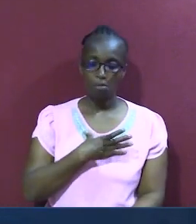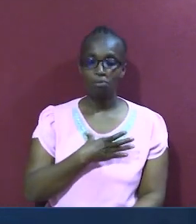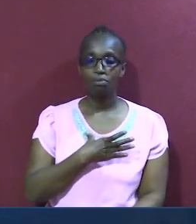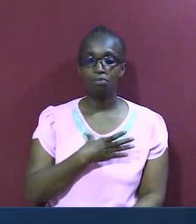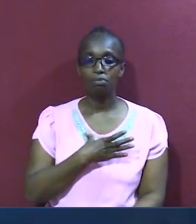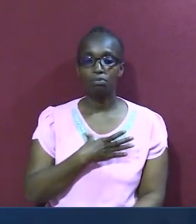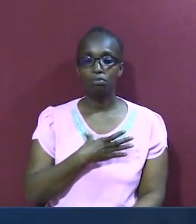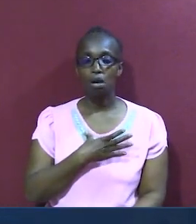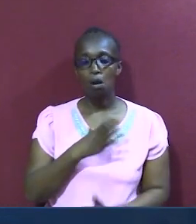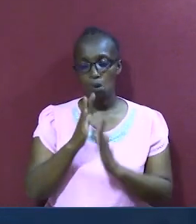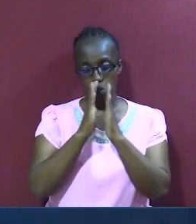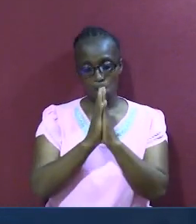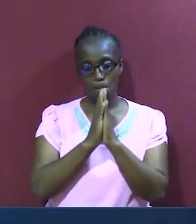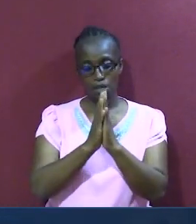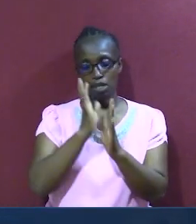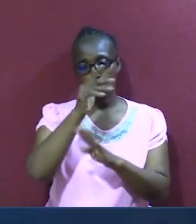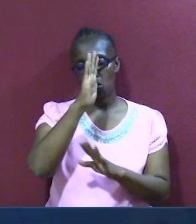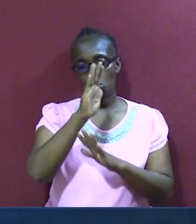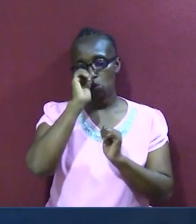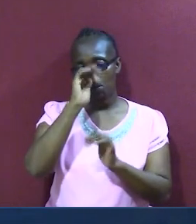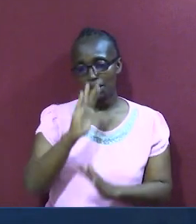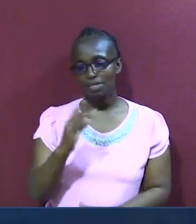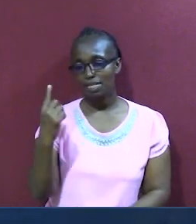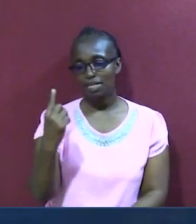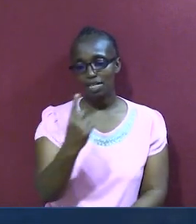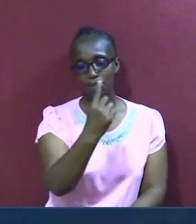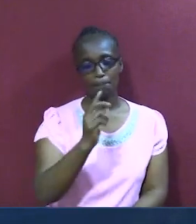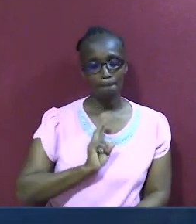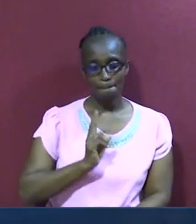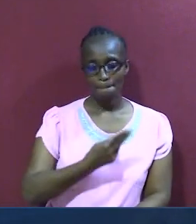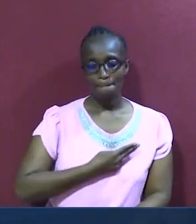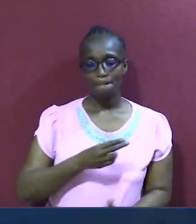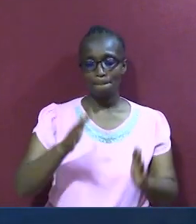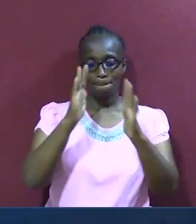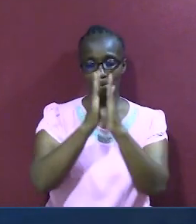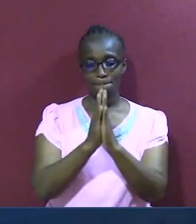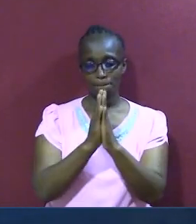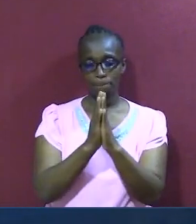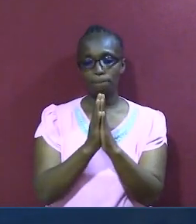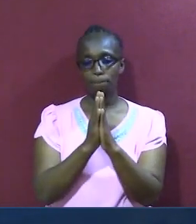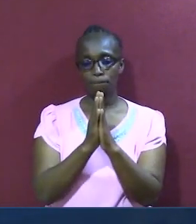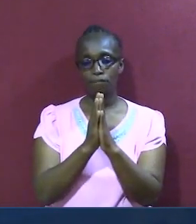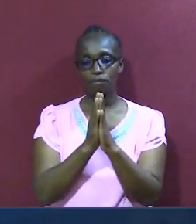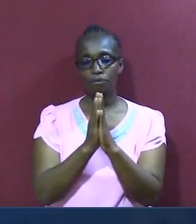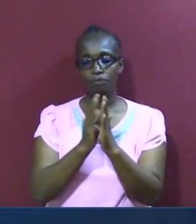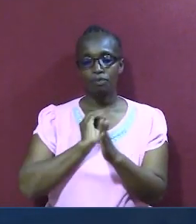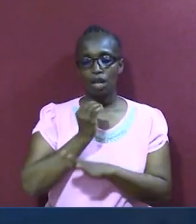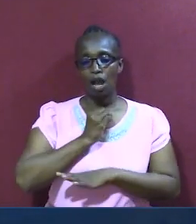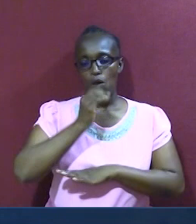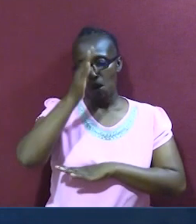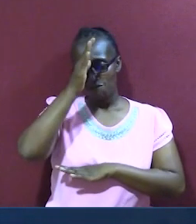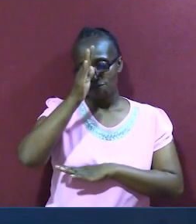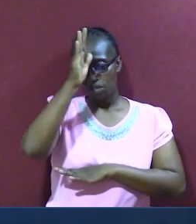yako, wana tubariki, wana abariki neno lake, basi na tuwombe, baba mungu, ulie